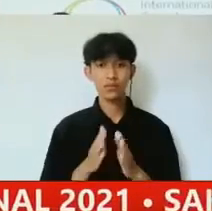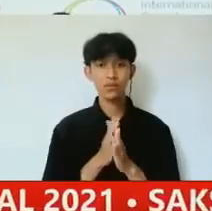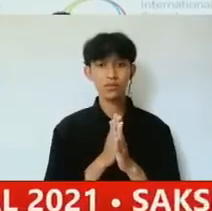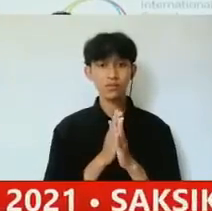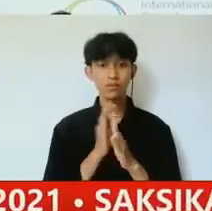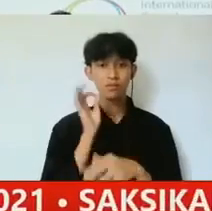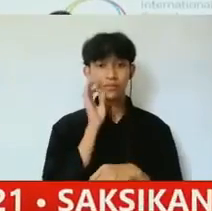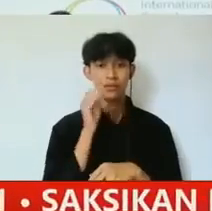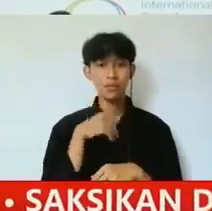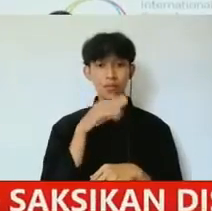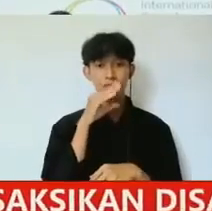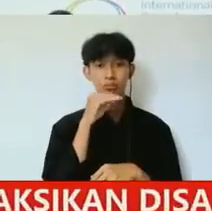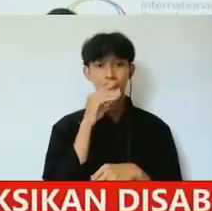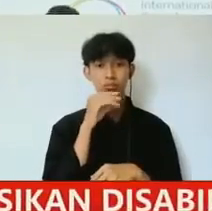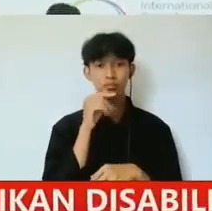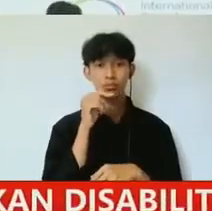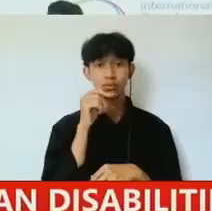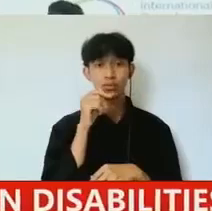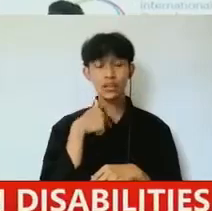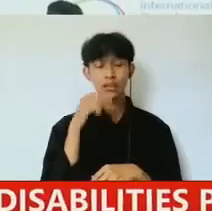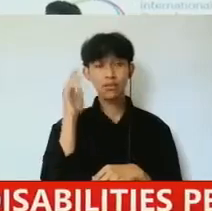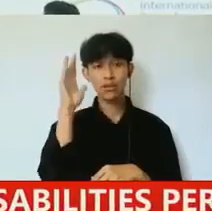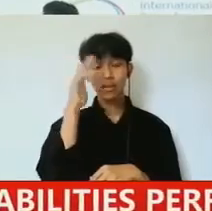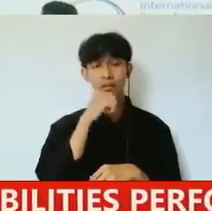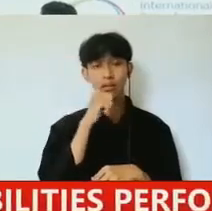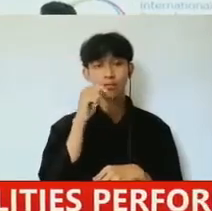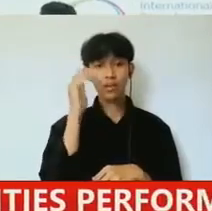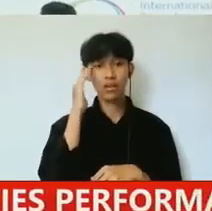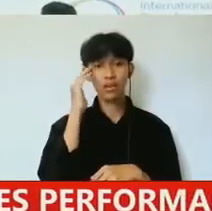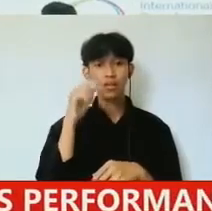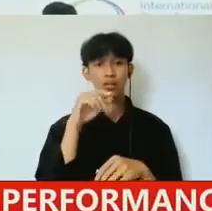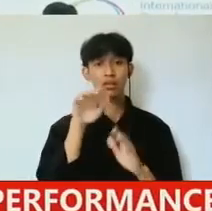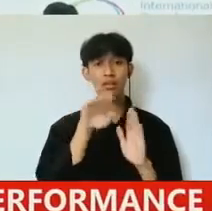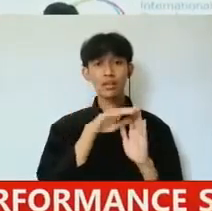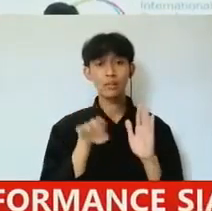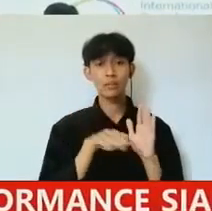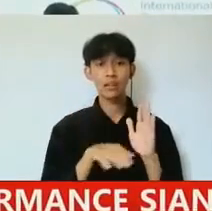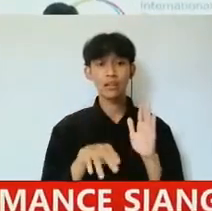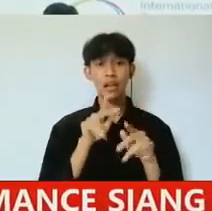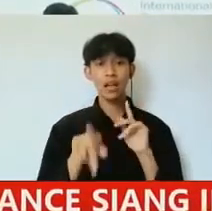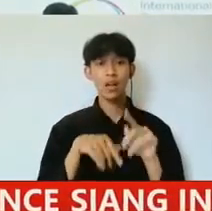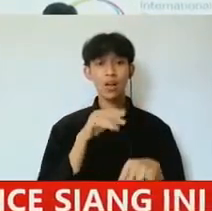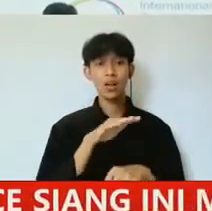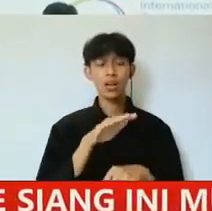apa namanya, saya harap sudah mengetahui tentang CRPD. Bahasanya anak tuli itu...